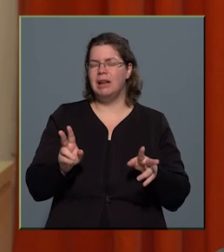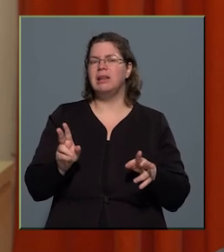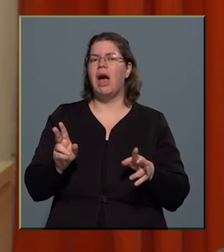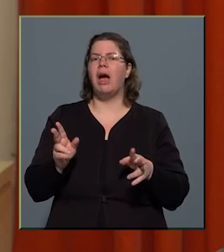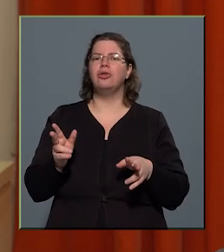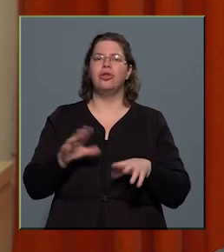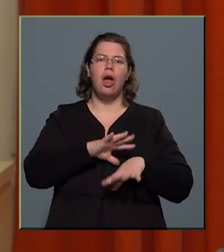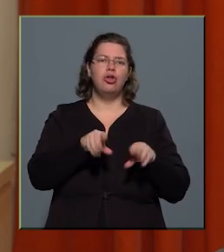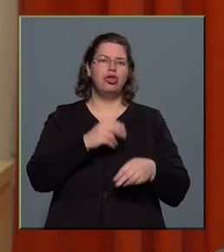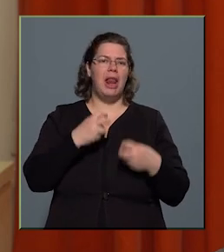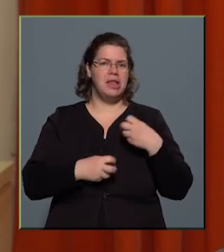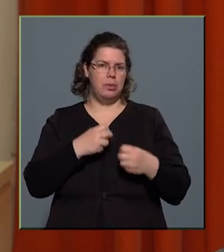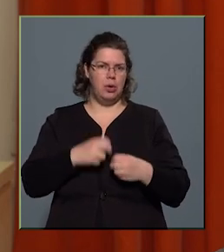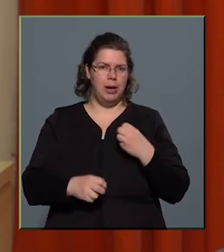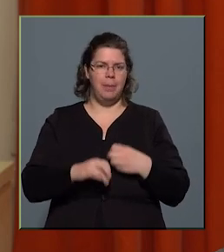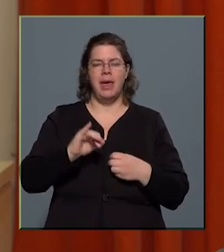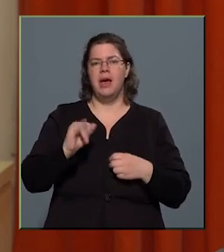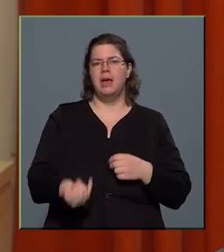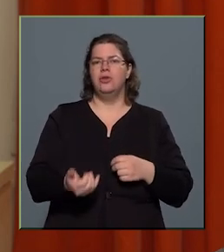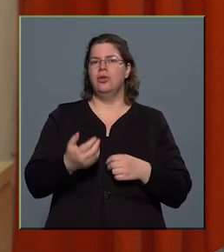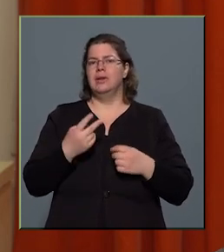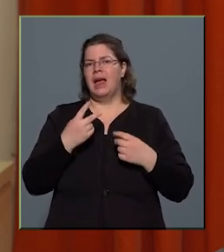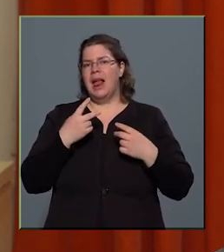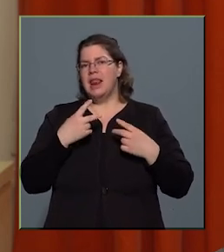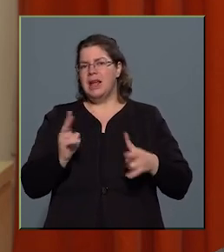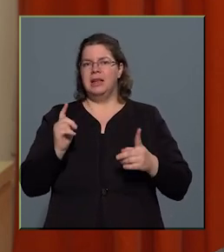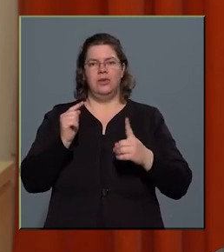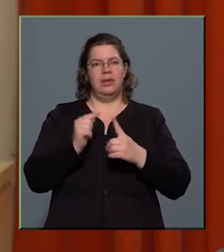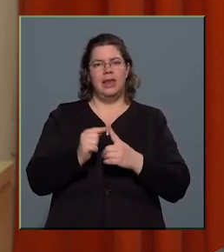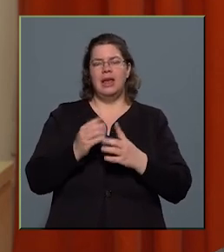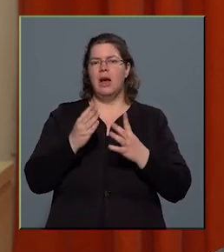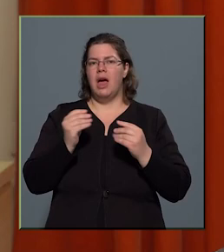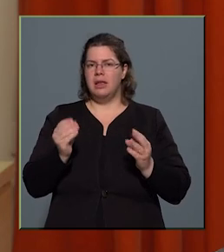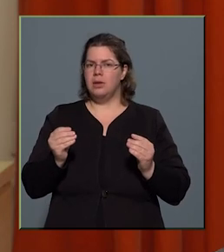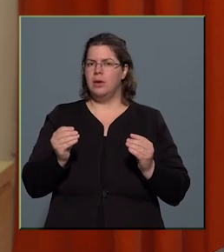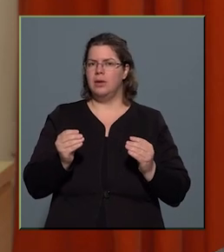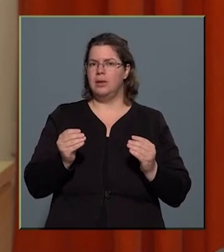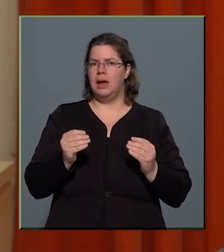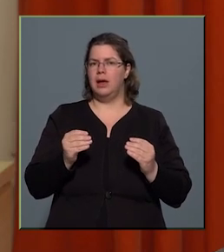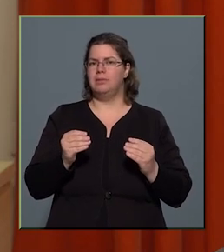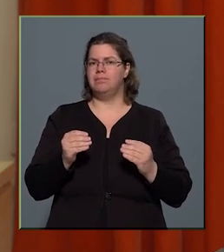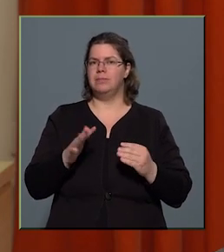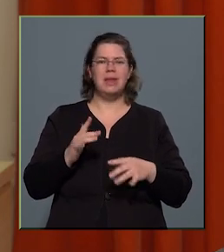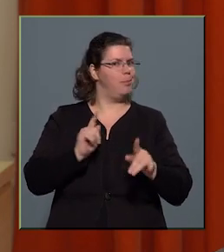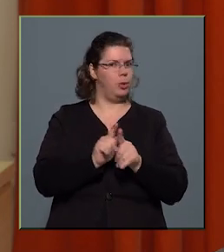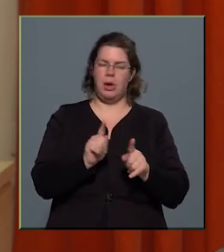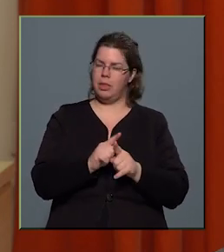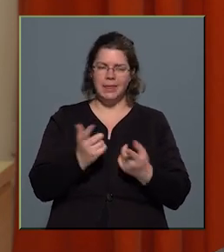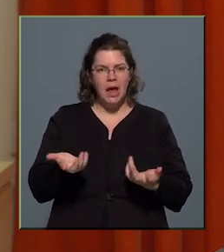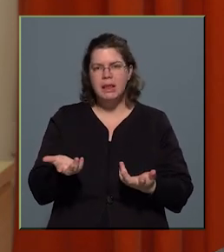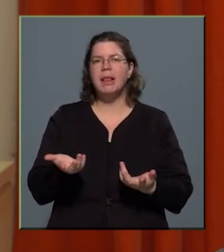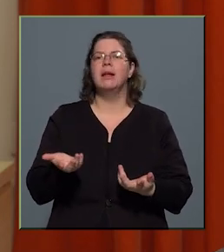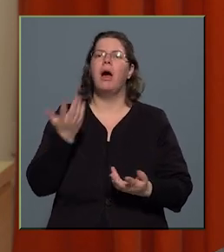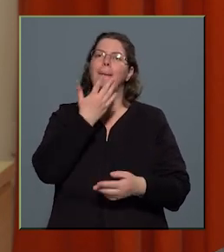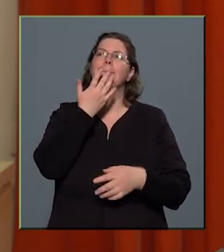tehát a család problémája és az ellátás célja eszközei nem ugyanazok. Ha